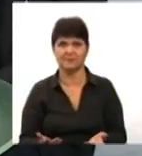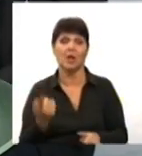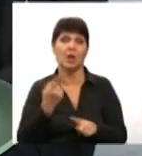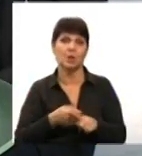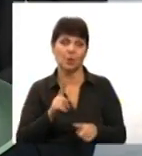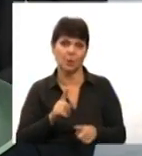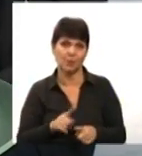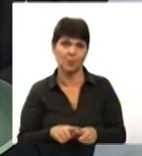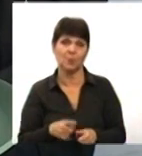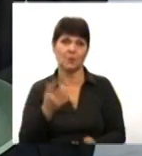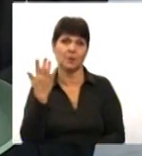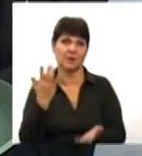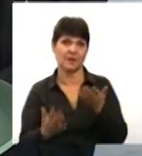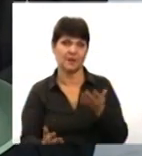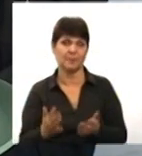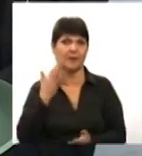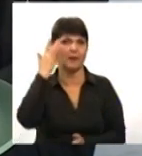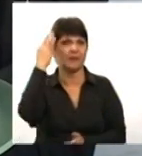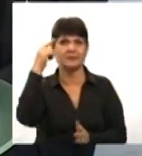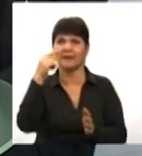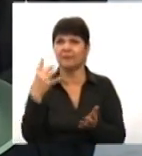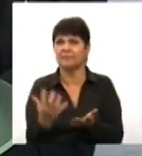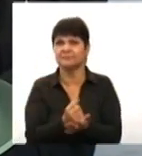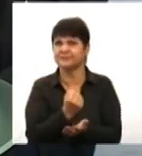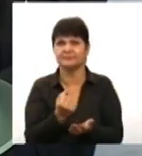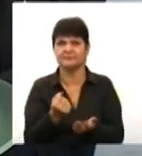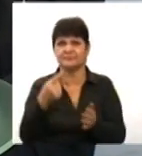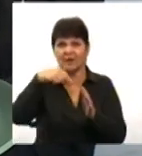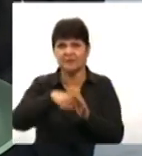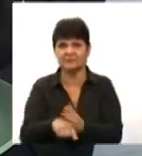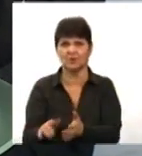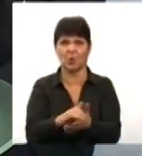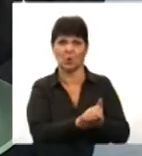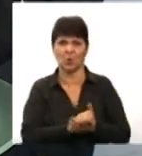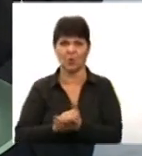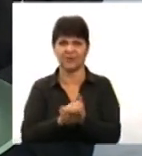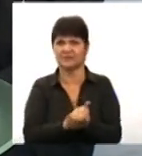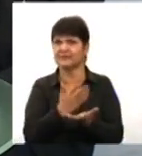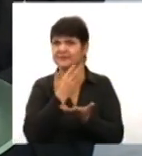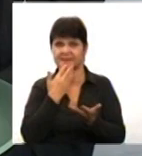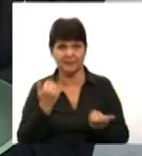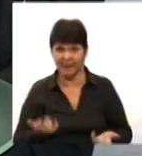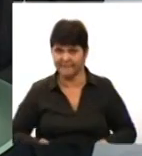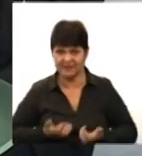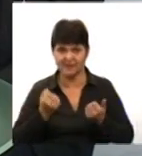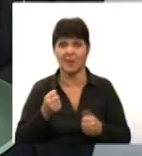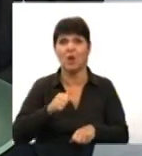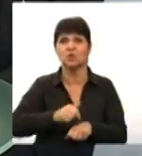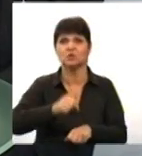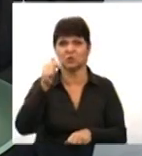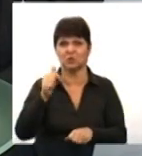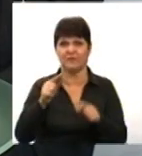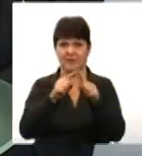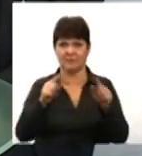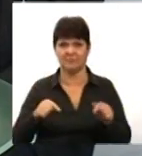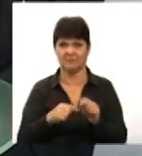ця ідея, вона не знайшла підтримки в середовищі нашого товариства стосовно з табличками Брайля.